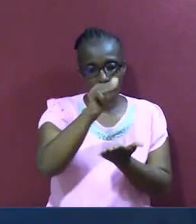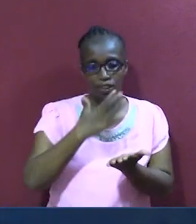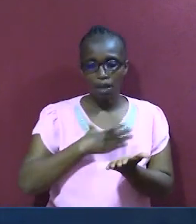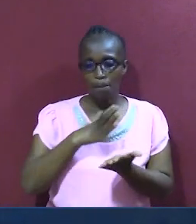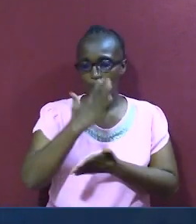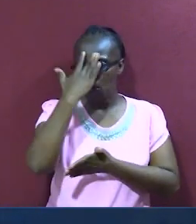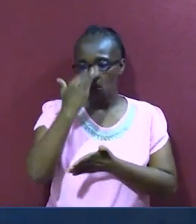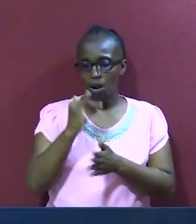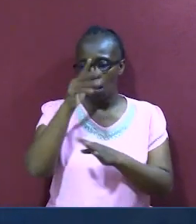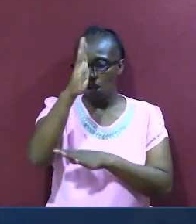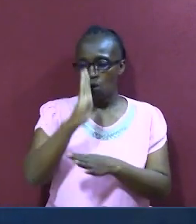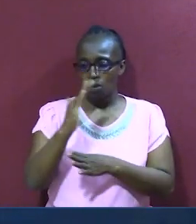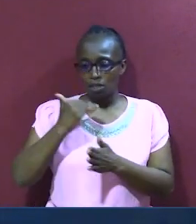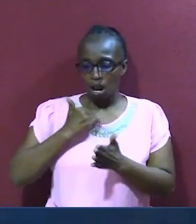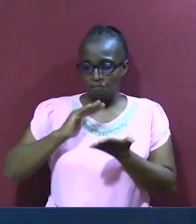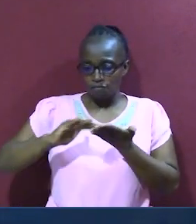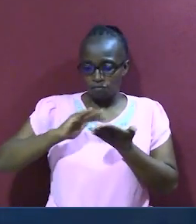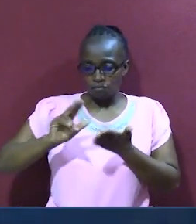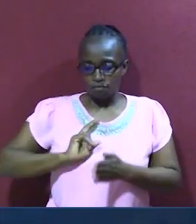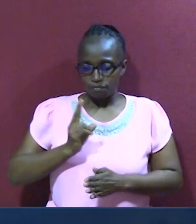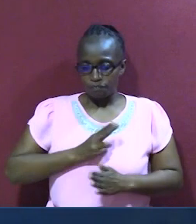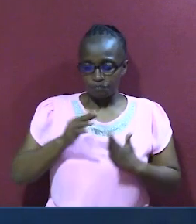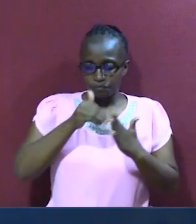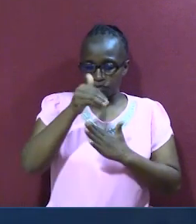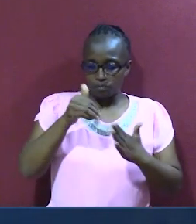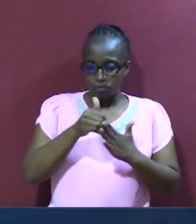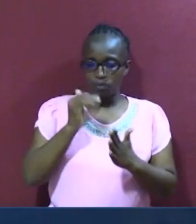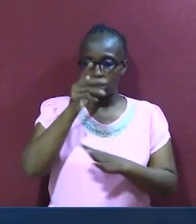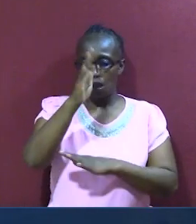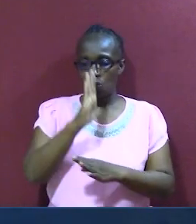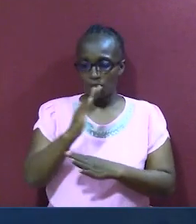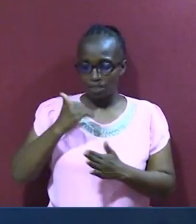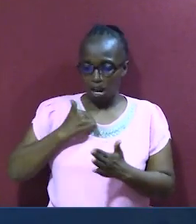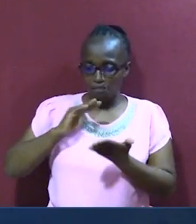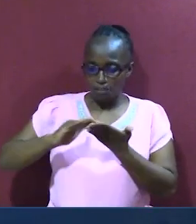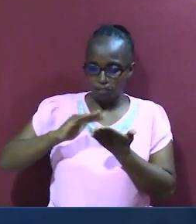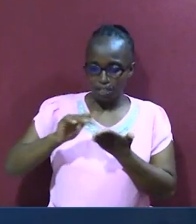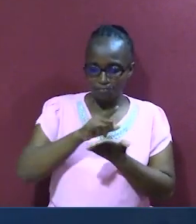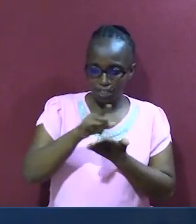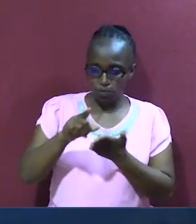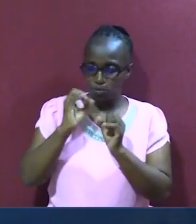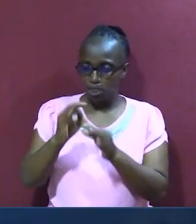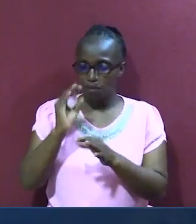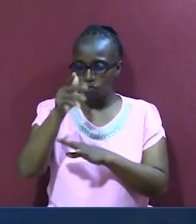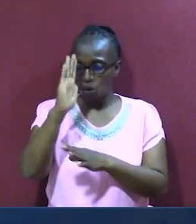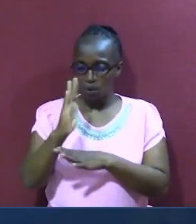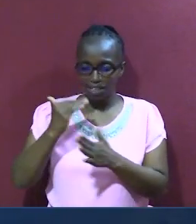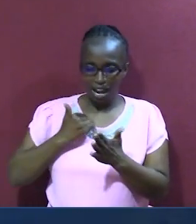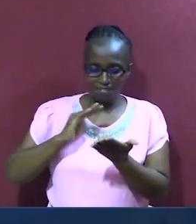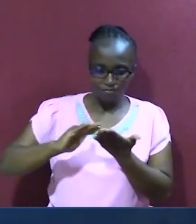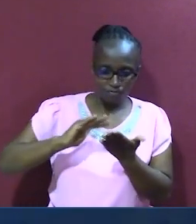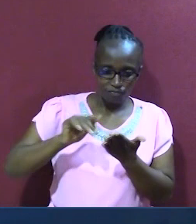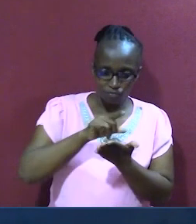nae alitusamee. Mungu alikusamee. Na kama mungu alikusamee, na hawe jifunze